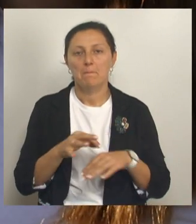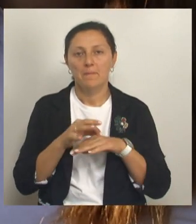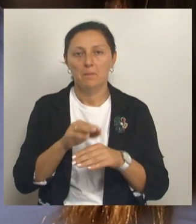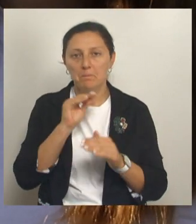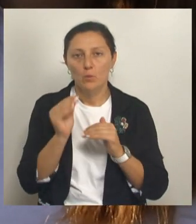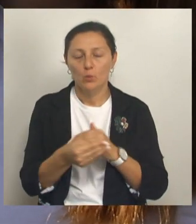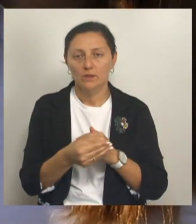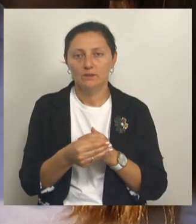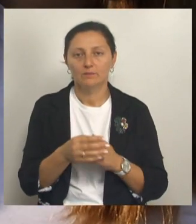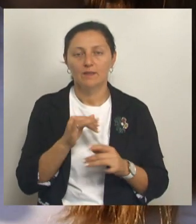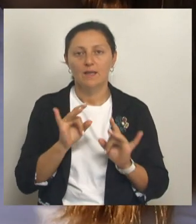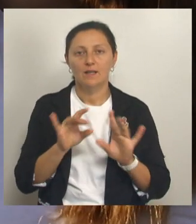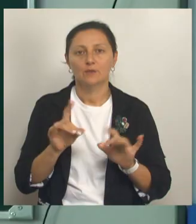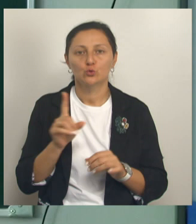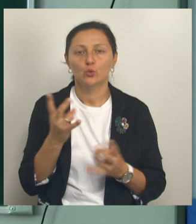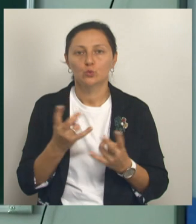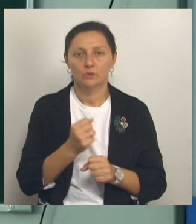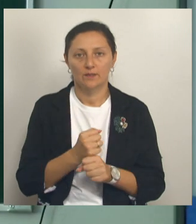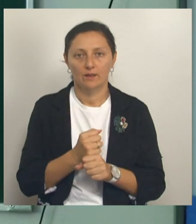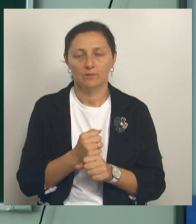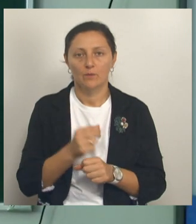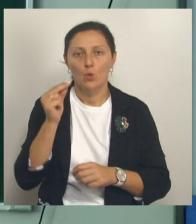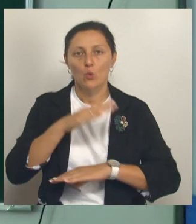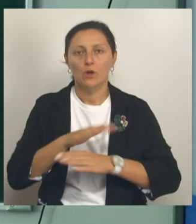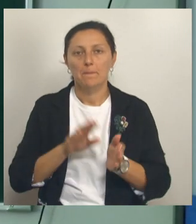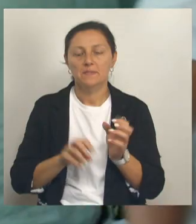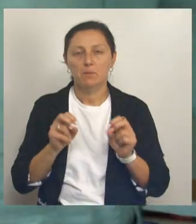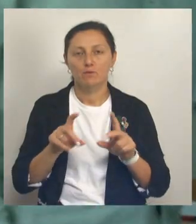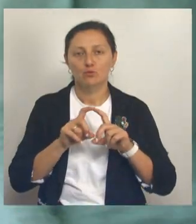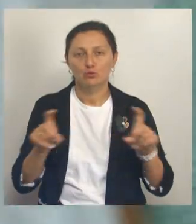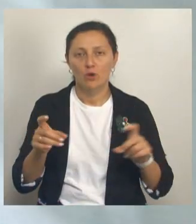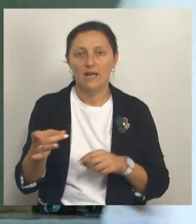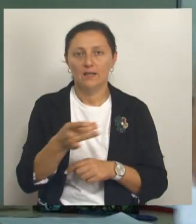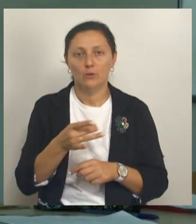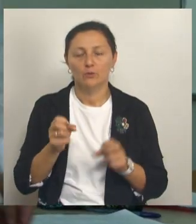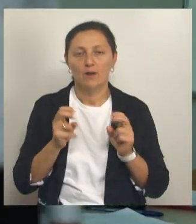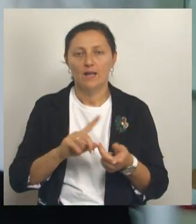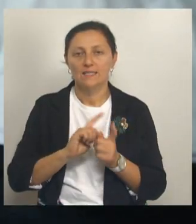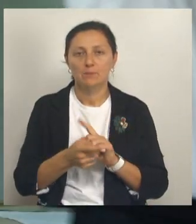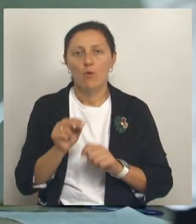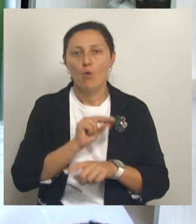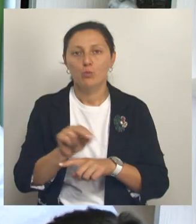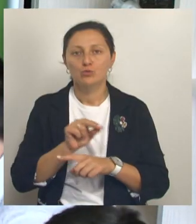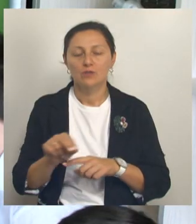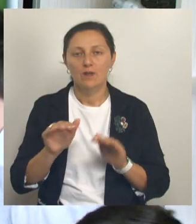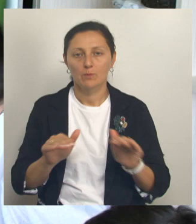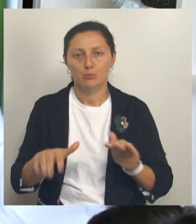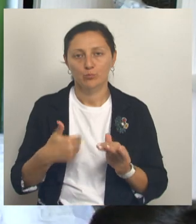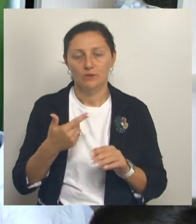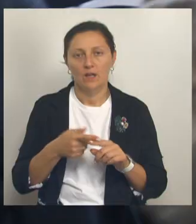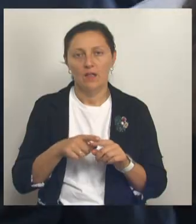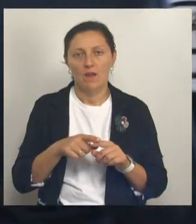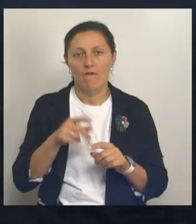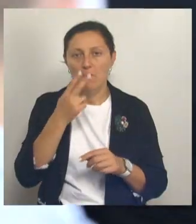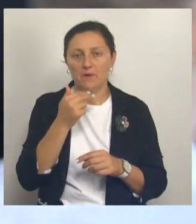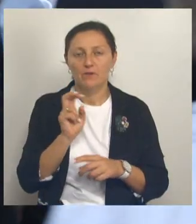укрытие и рассказывают, что делать. Уроки безопасности в школах региона. Как изменилось обучение ребят после выхода на привычный